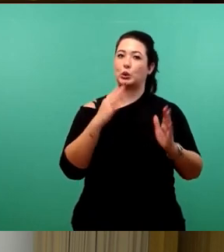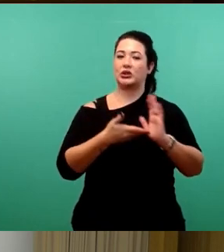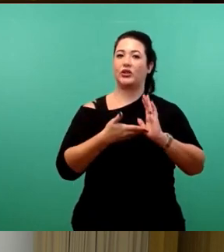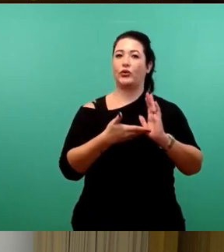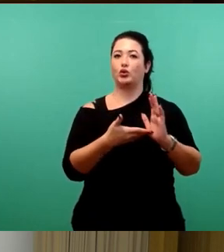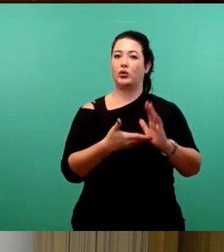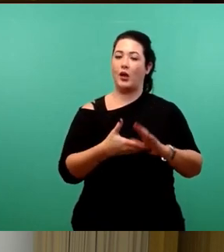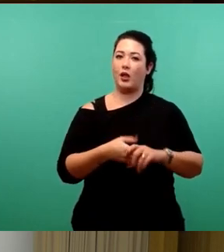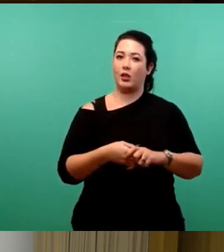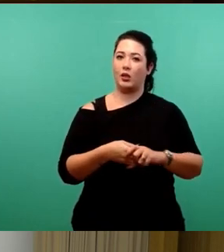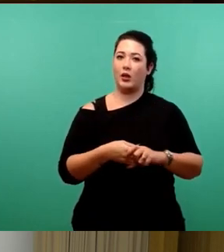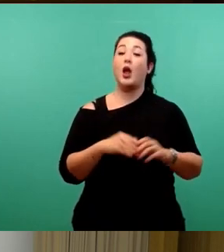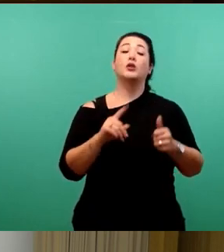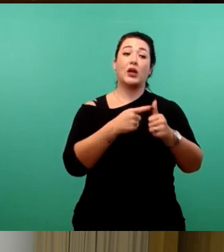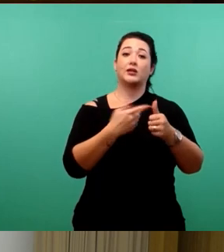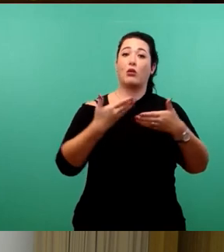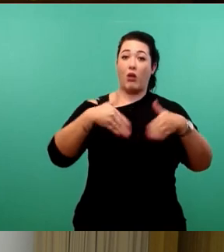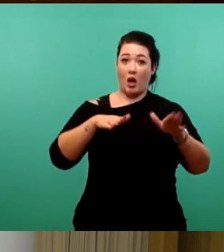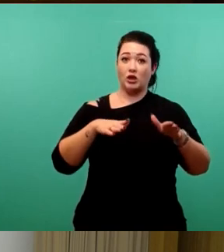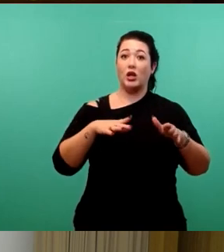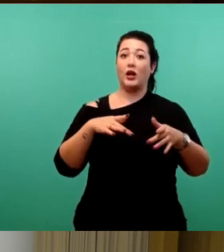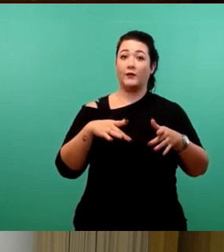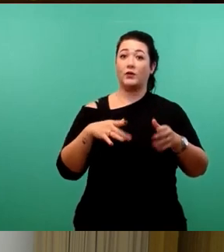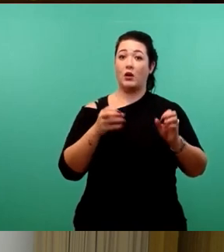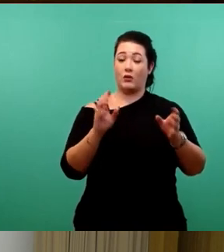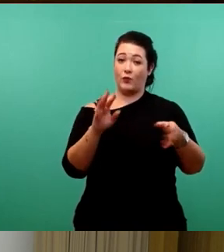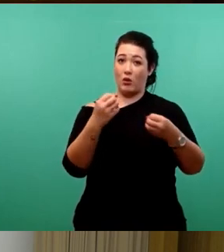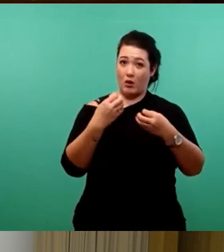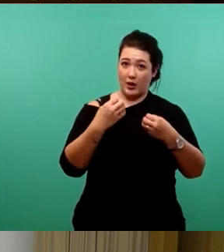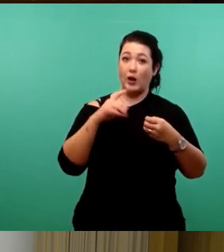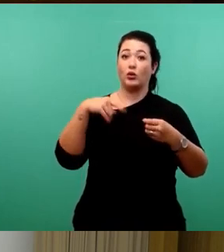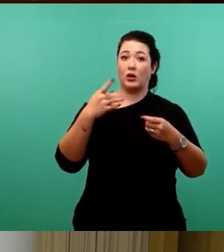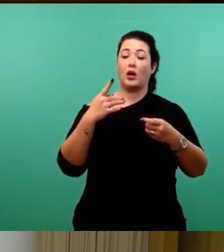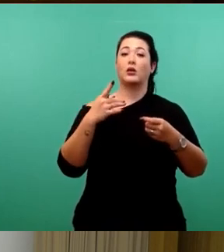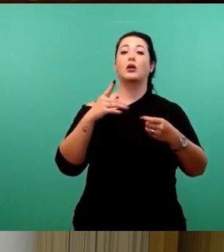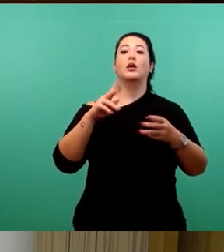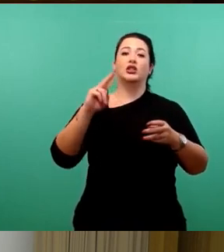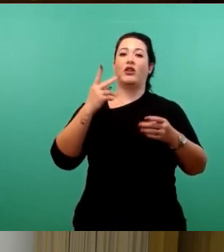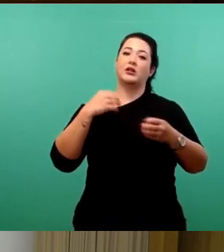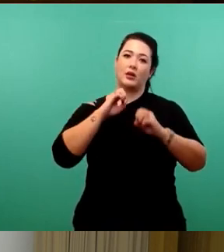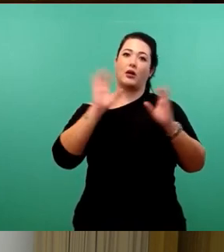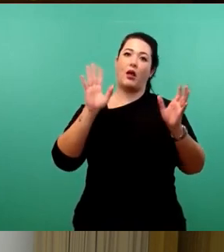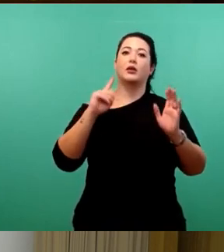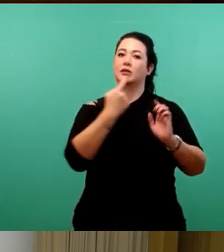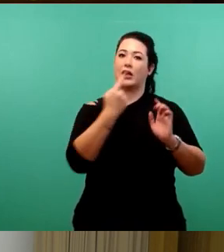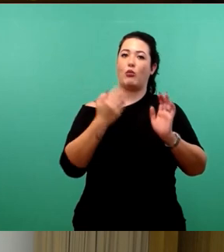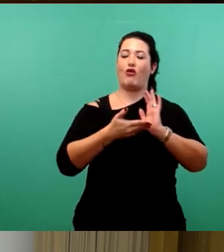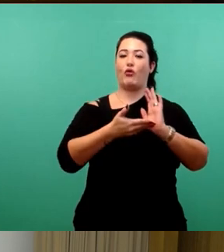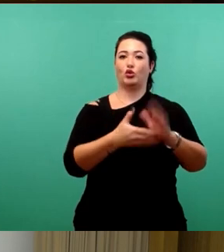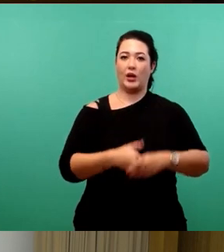erstens die Bereitschaft erklären, weiterhin Ihrer Kandidatur und zum zweiten natürlich sich vorstellen.